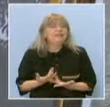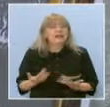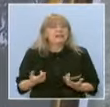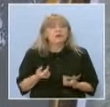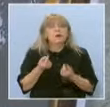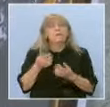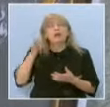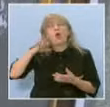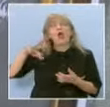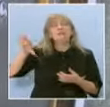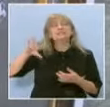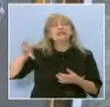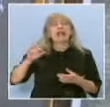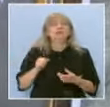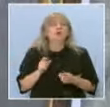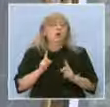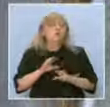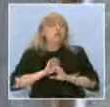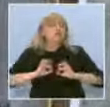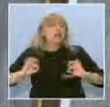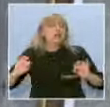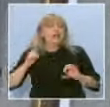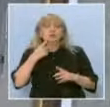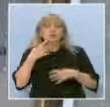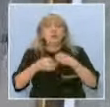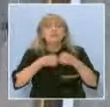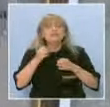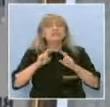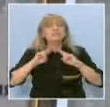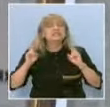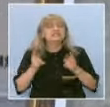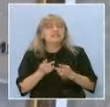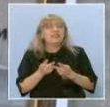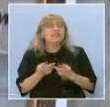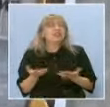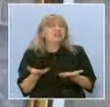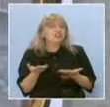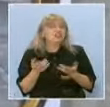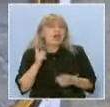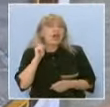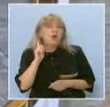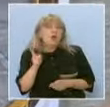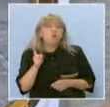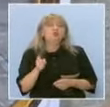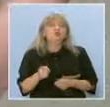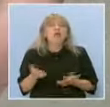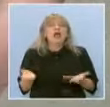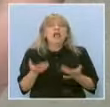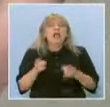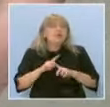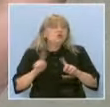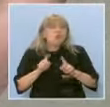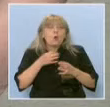по-абстрактно. Така можем реално според мен да се обясним много неща за света, които така са леко